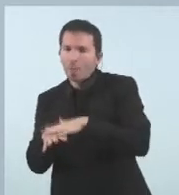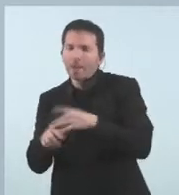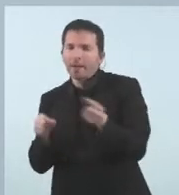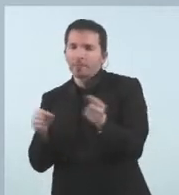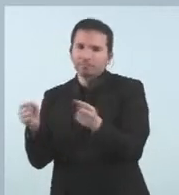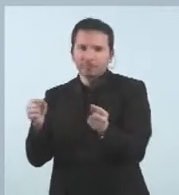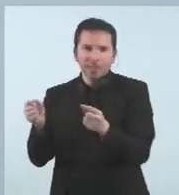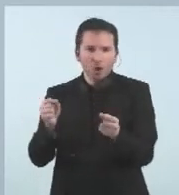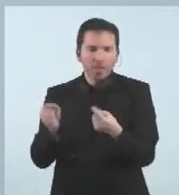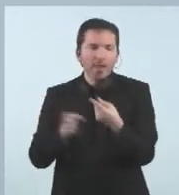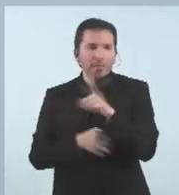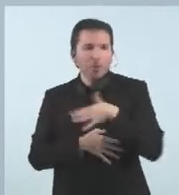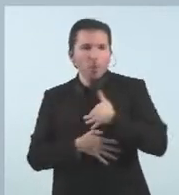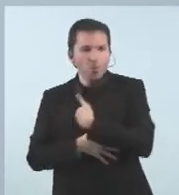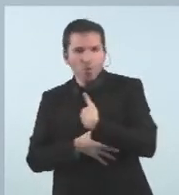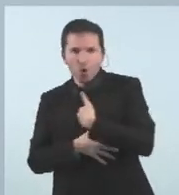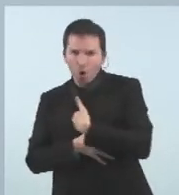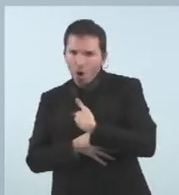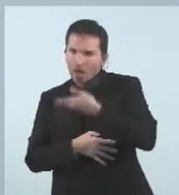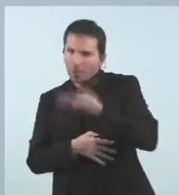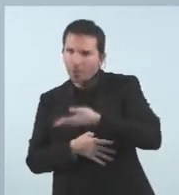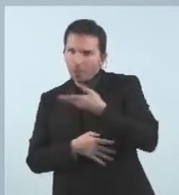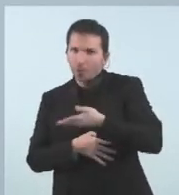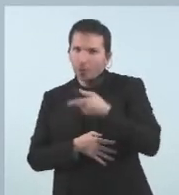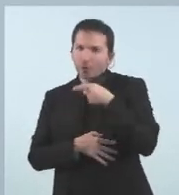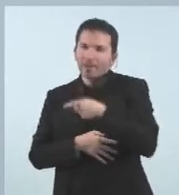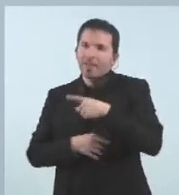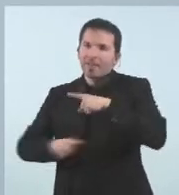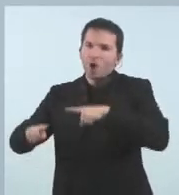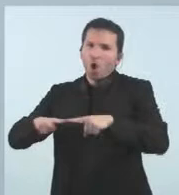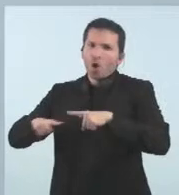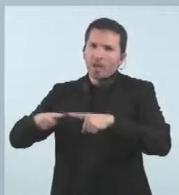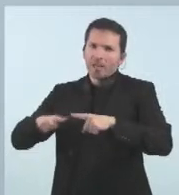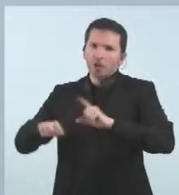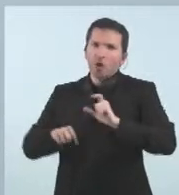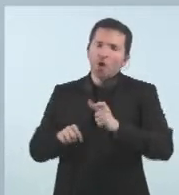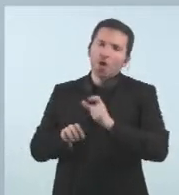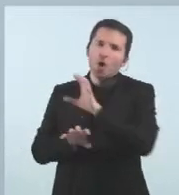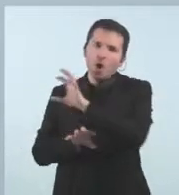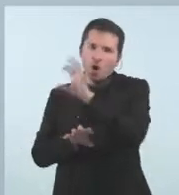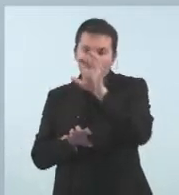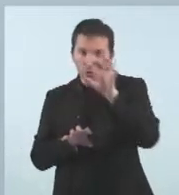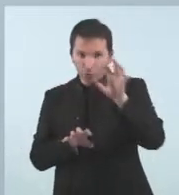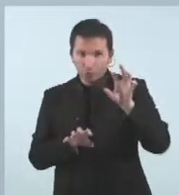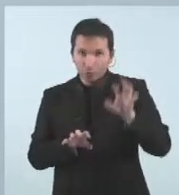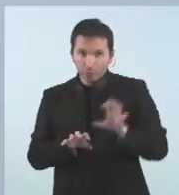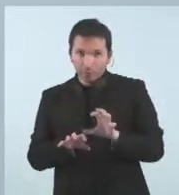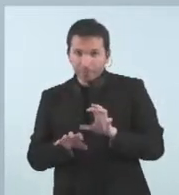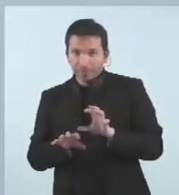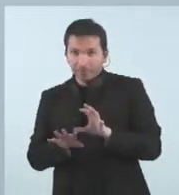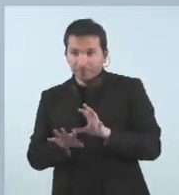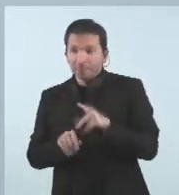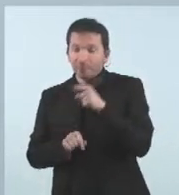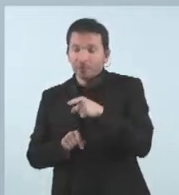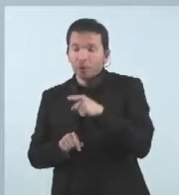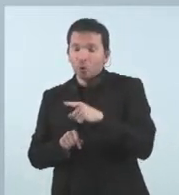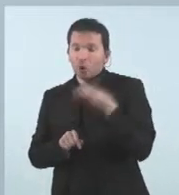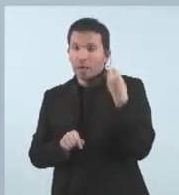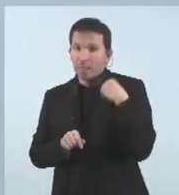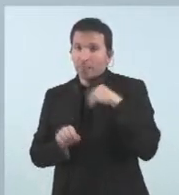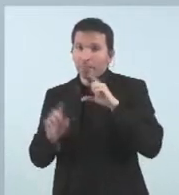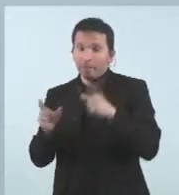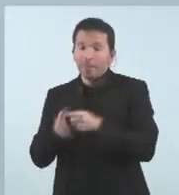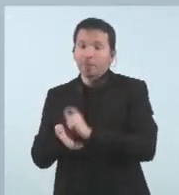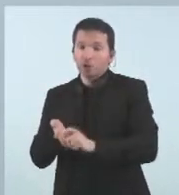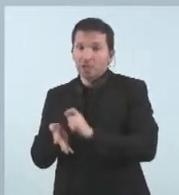té un rol molt important de coordinació amb els altres grups regionals i amb el propi secretariat i la pròpia